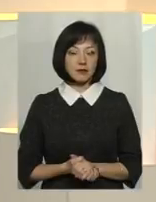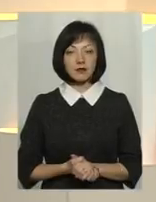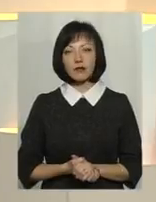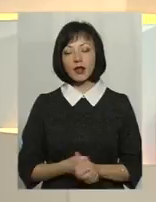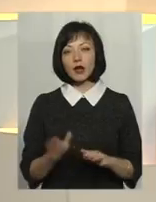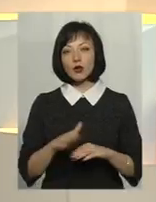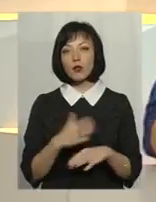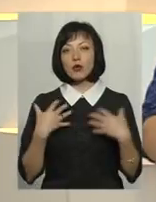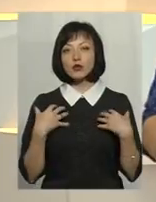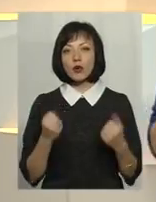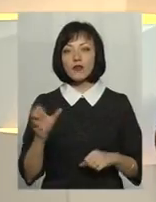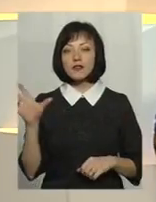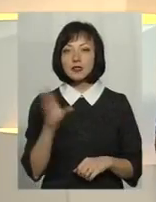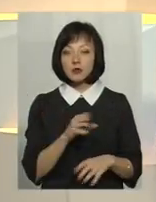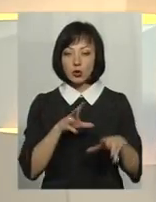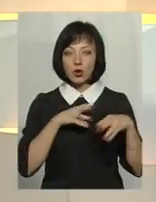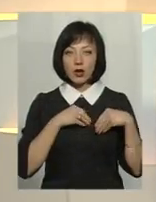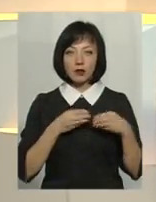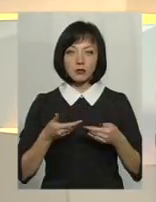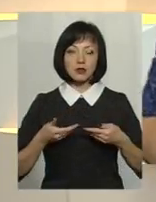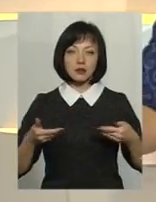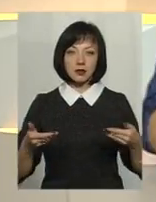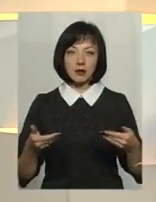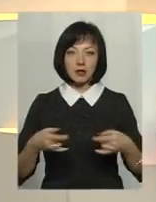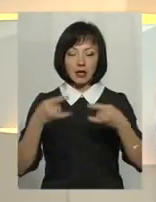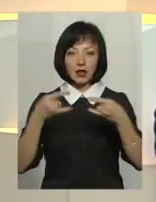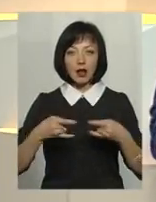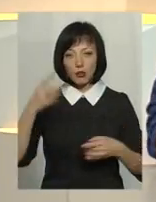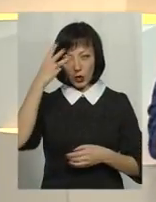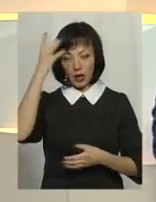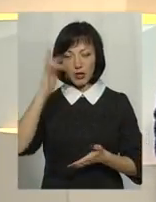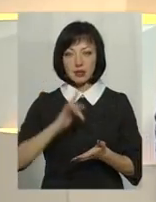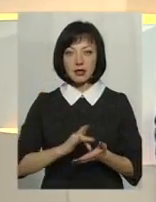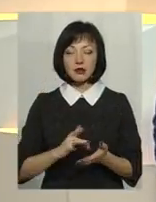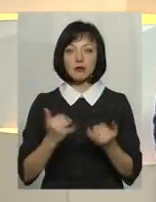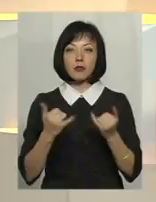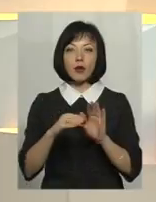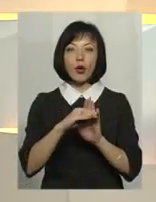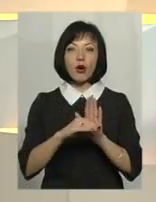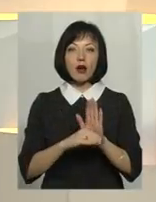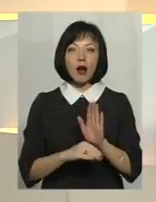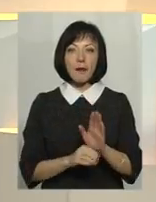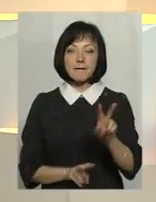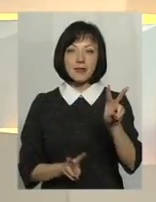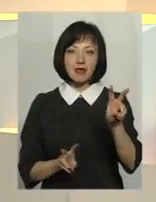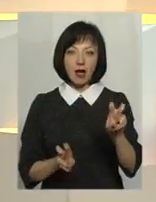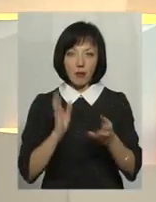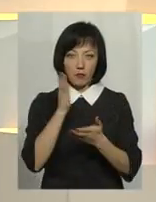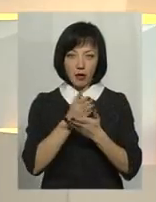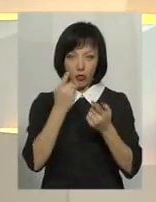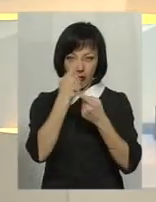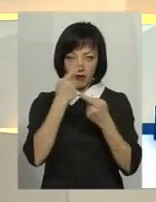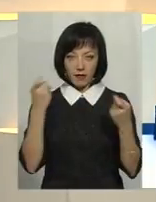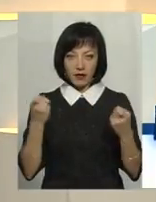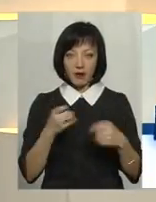Доброго здоров'я усім, хто у цій пері приєднався до глядацької аудиторії телеканалу «Поділя Центр». На часі, як і завжди в прямому ефірі, тема. Я